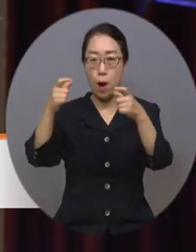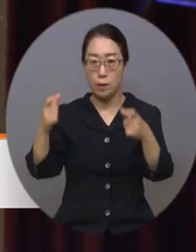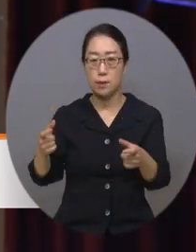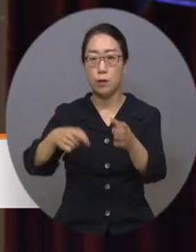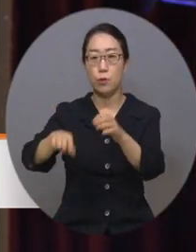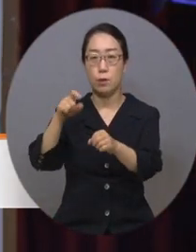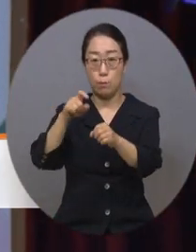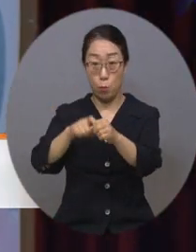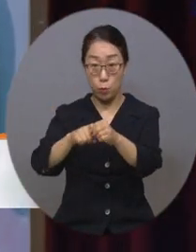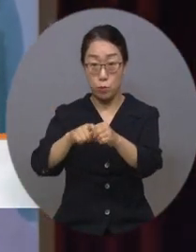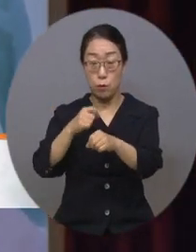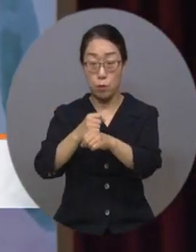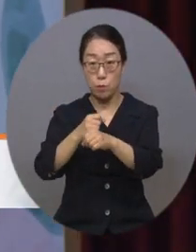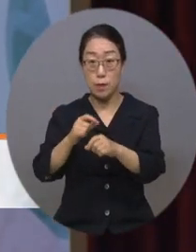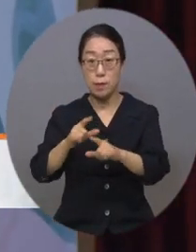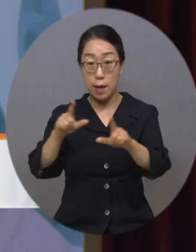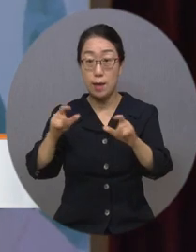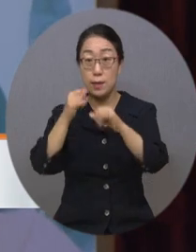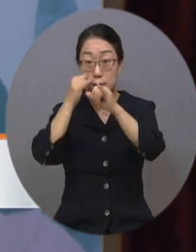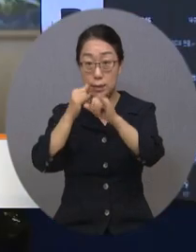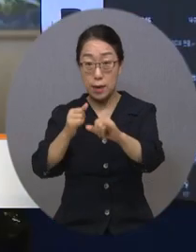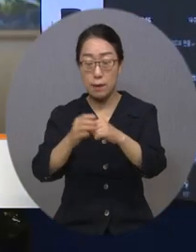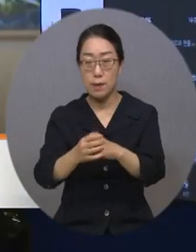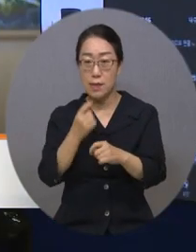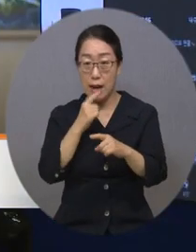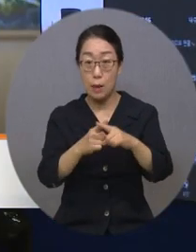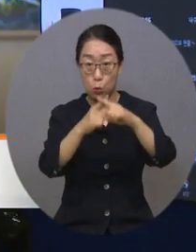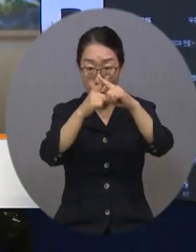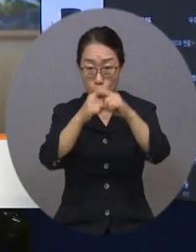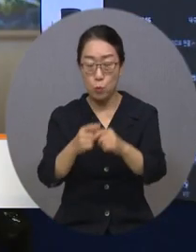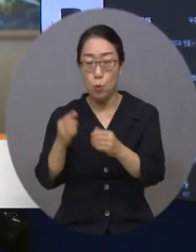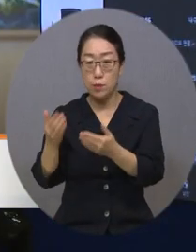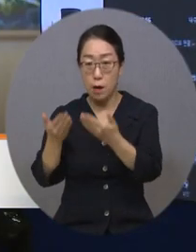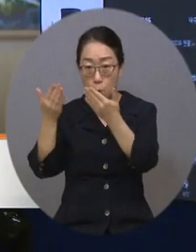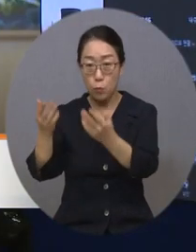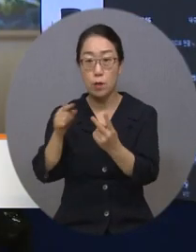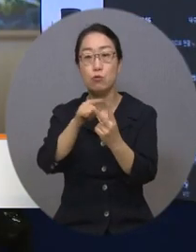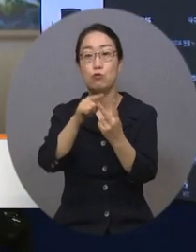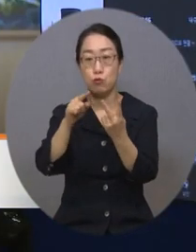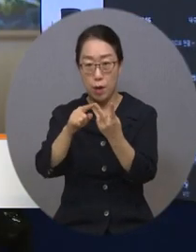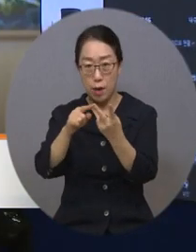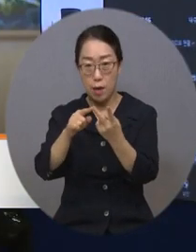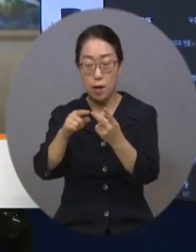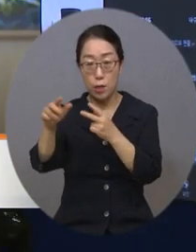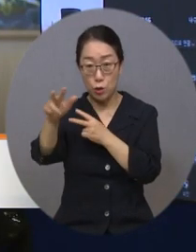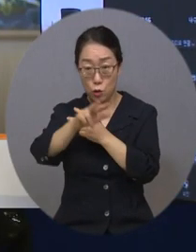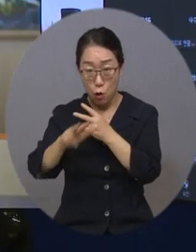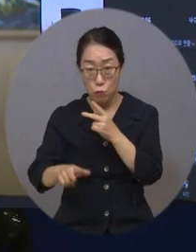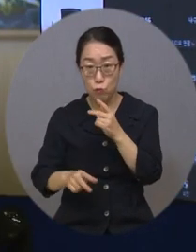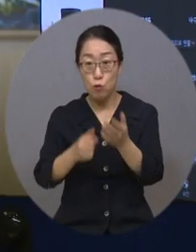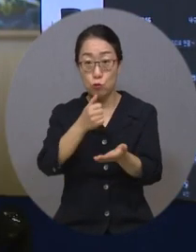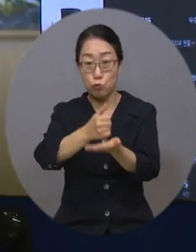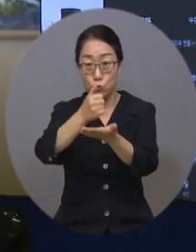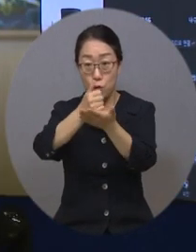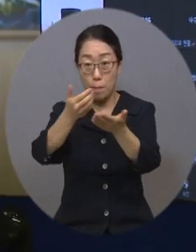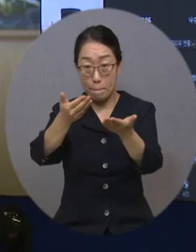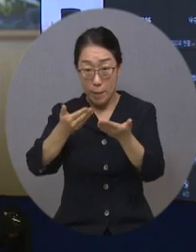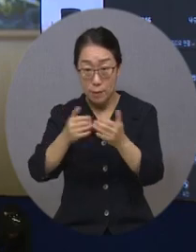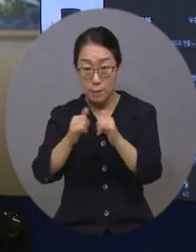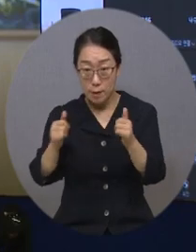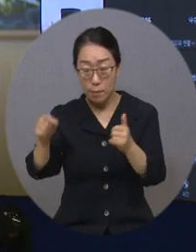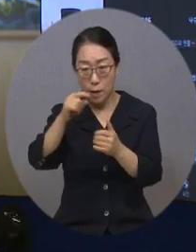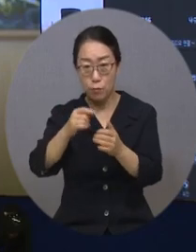제정됐으며 이날 시상식은 간호부문과 봉사부문으로 나눠 전국 단위로 추천받은 대상자를 선정해